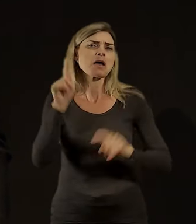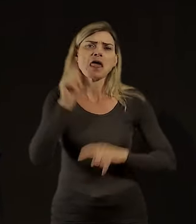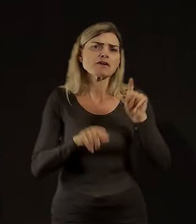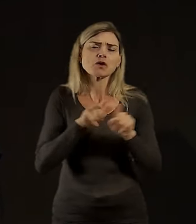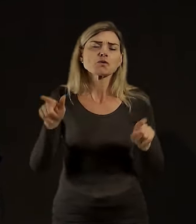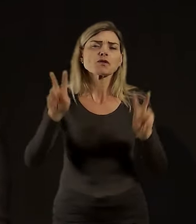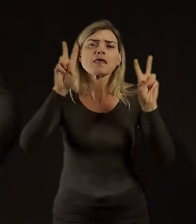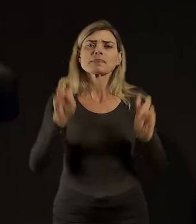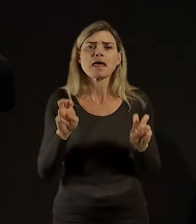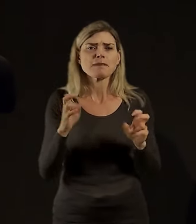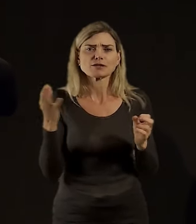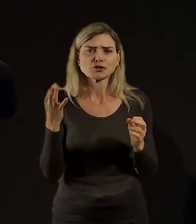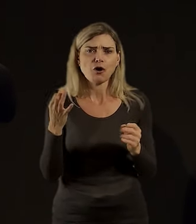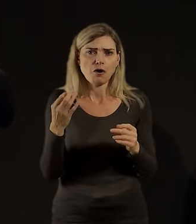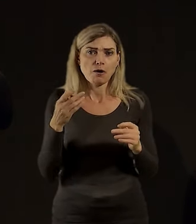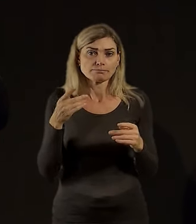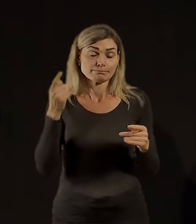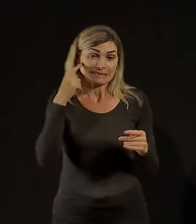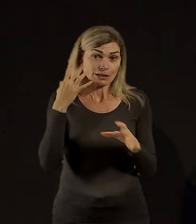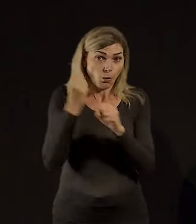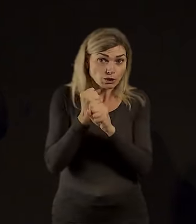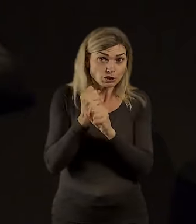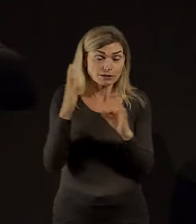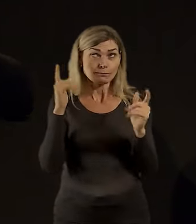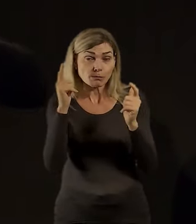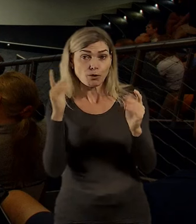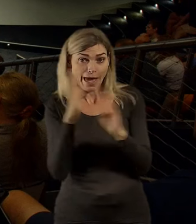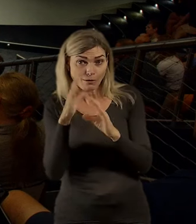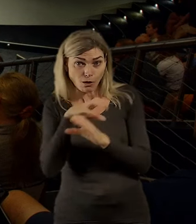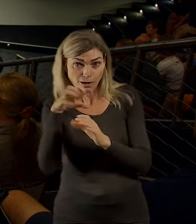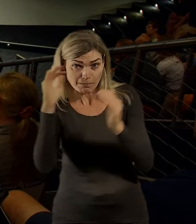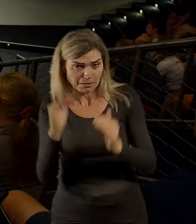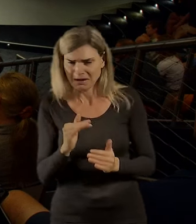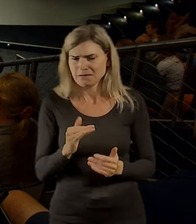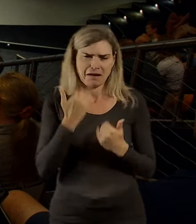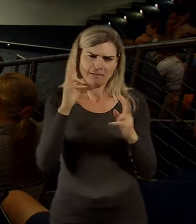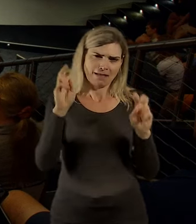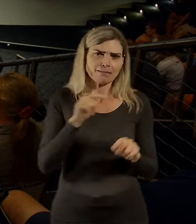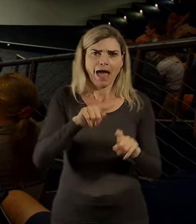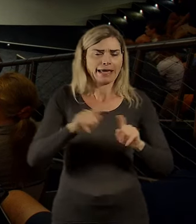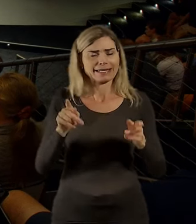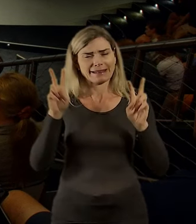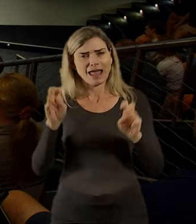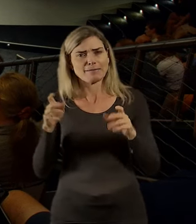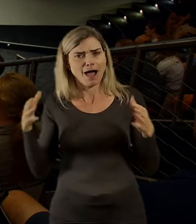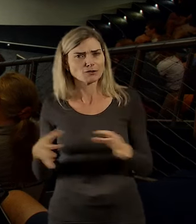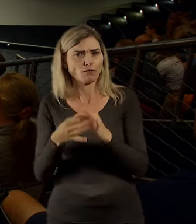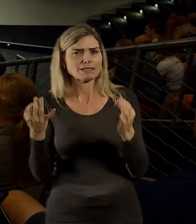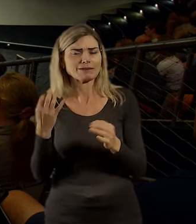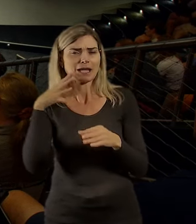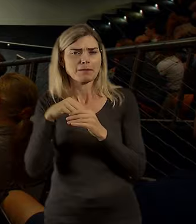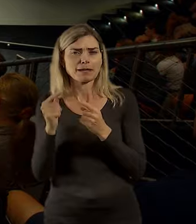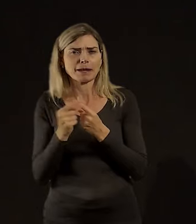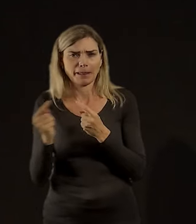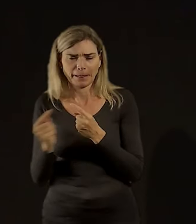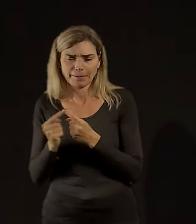To bychom ho nachytali. Tak zeptám se ještě panu náměstku na to, teď jsme probrali 15-minuto ve město. Viděli jsme ta velké